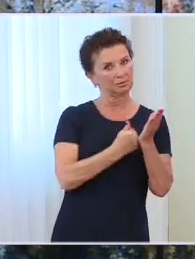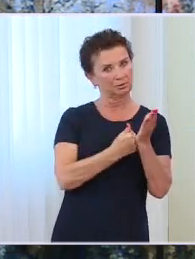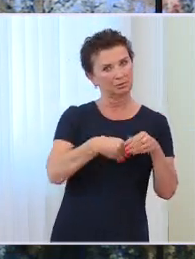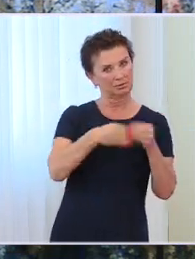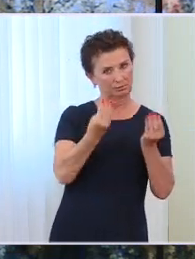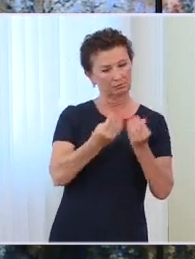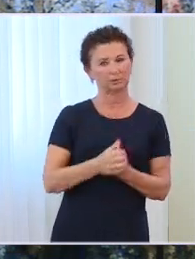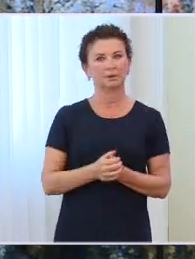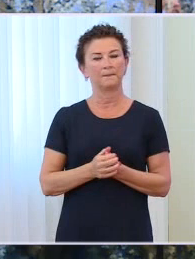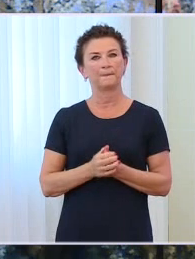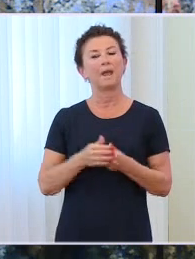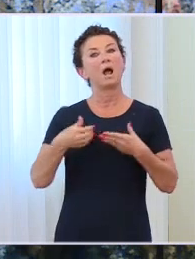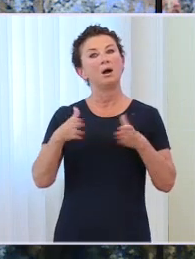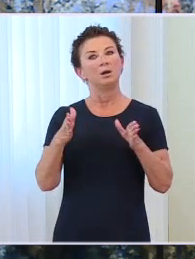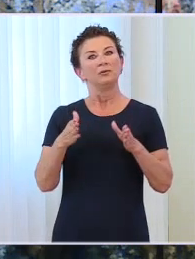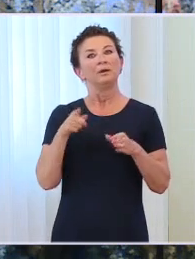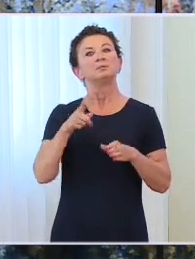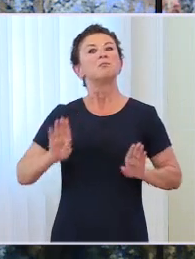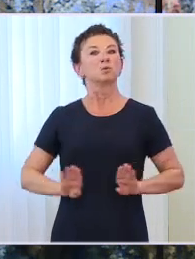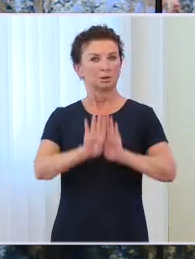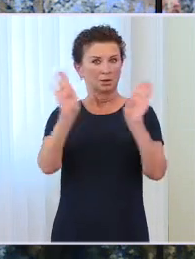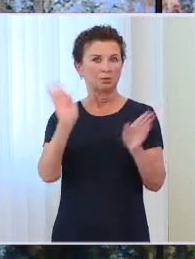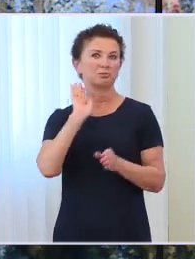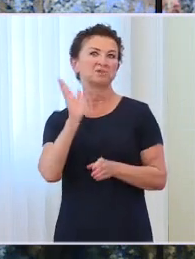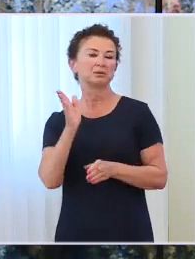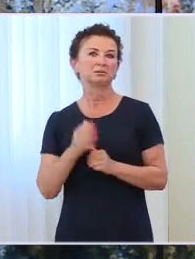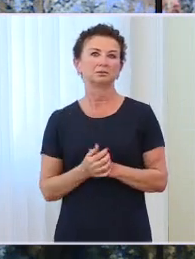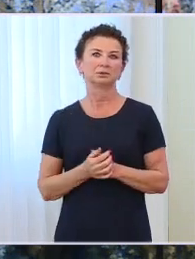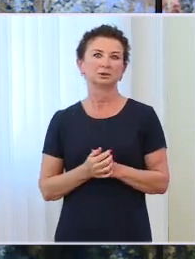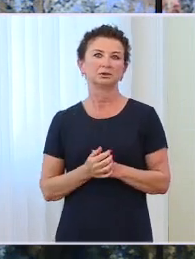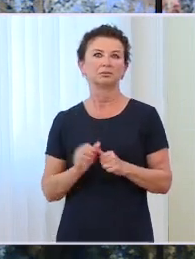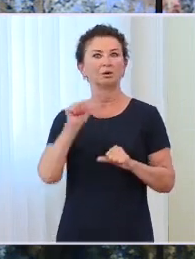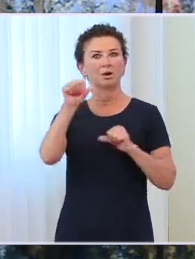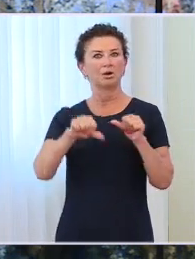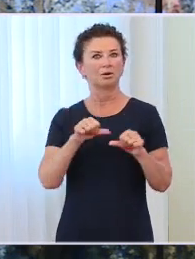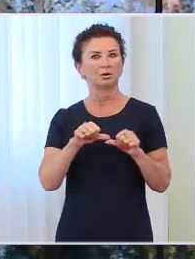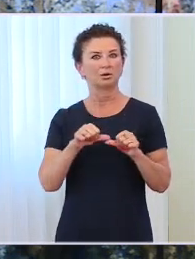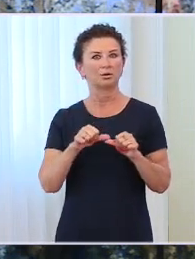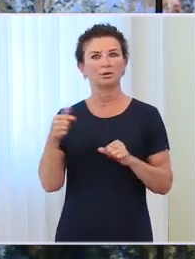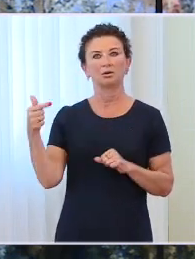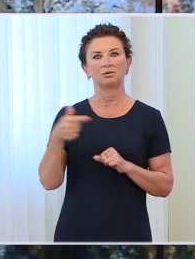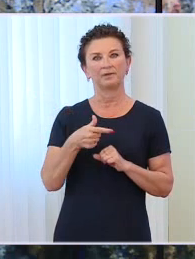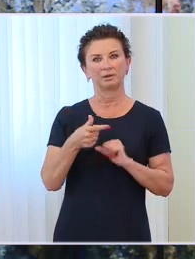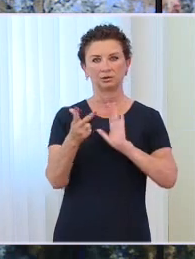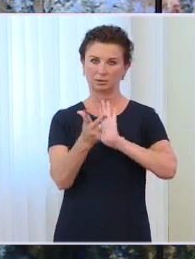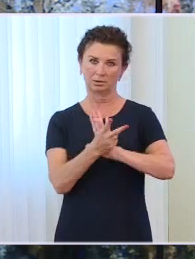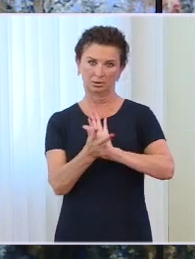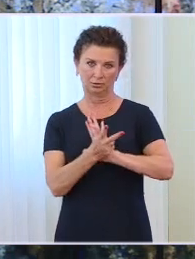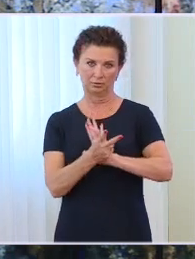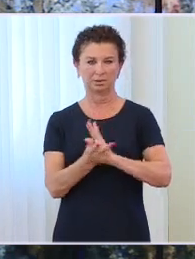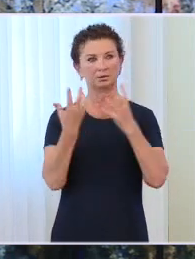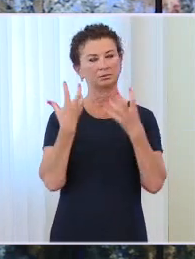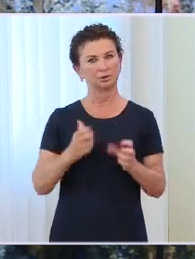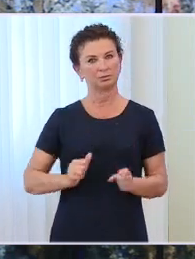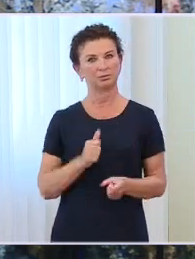Budynek, otwarcie tego muzeum będzie miało miejsce w roku 2018. Chcielibyśmy, żeby